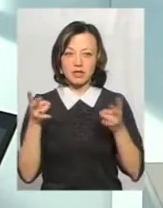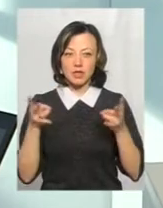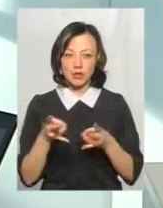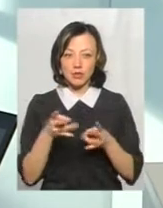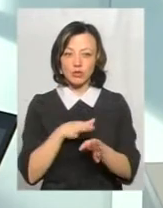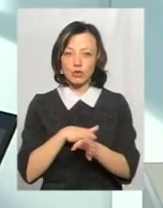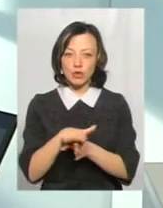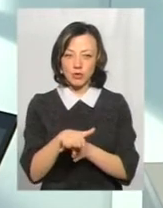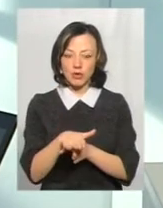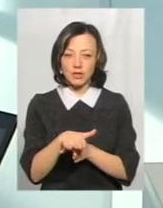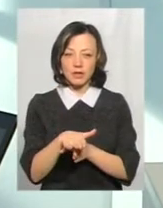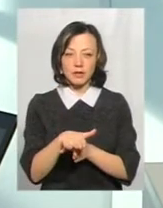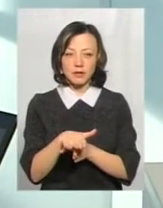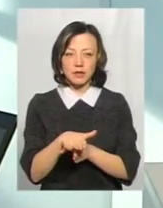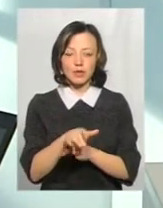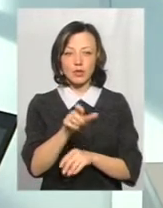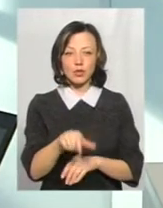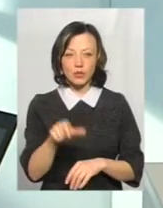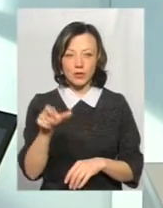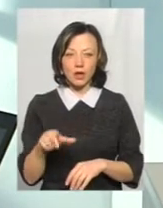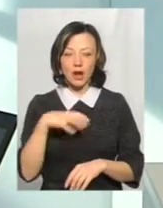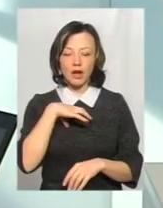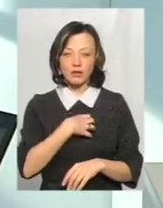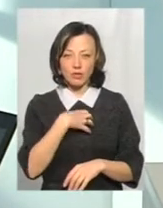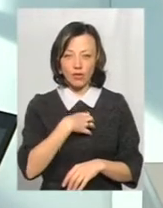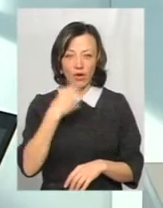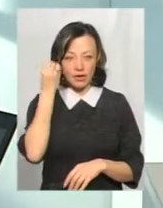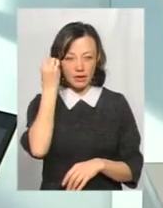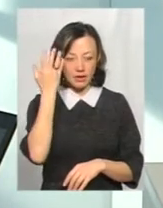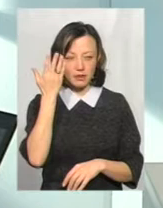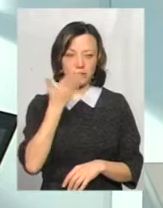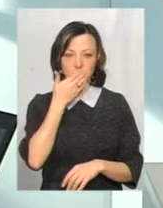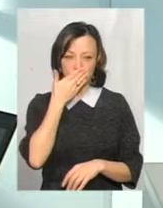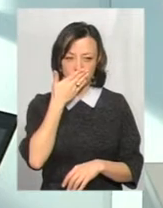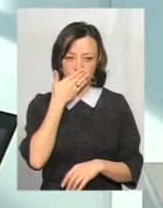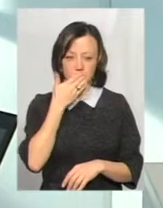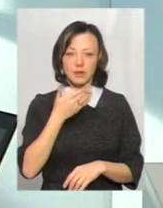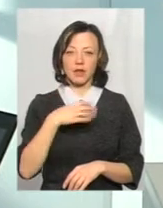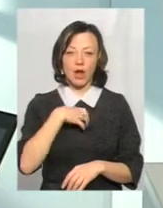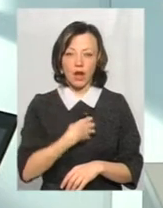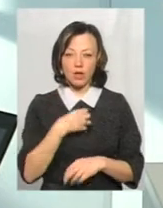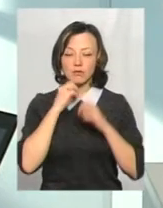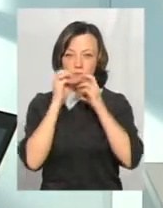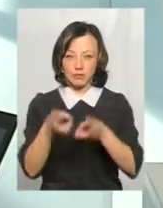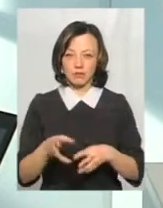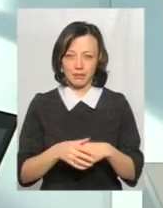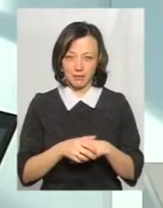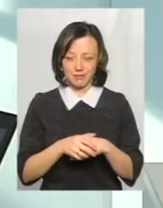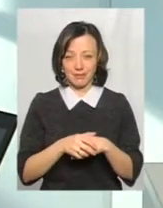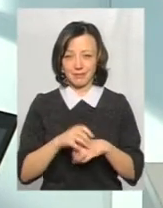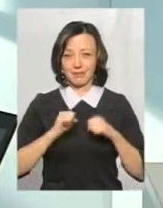дотримуватися людям кашлівого етикету. Старатися не кашляти на інших. Старатися